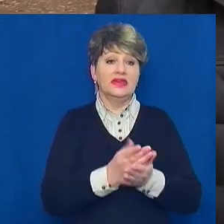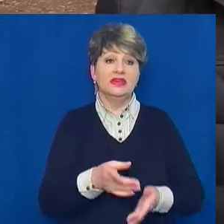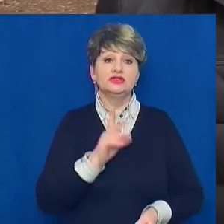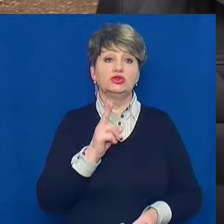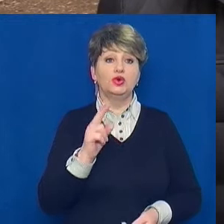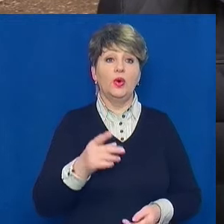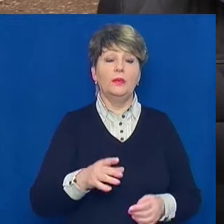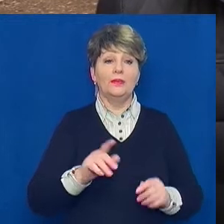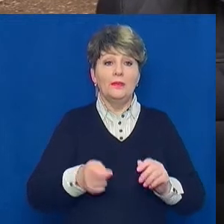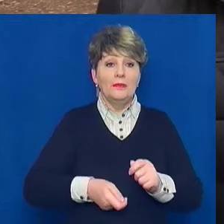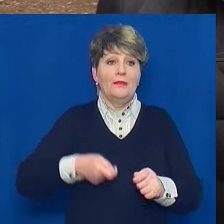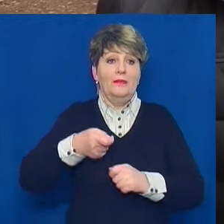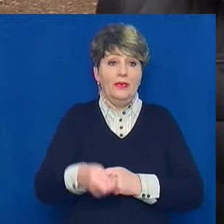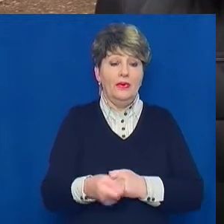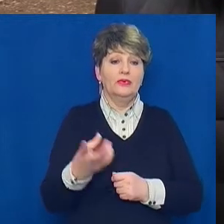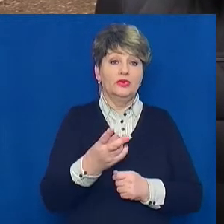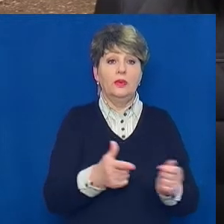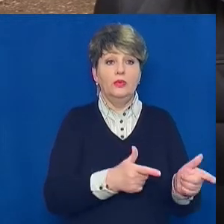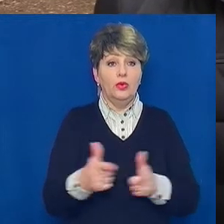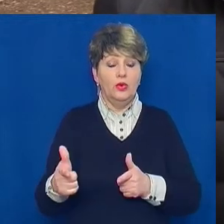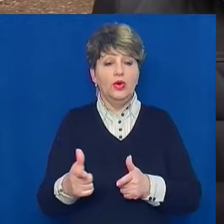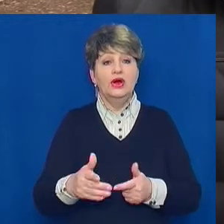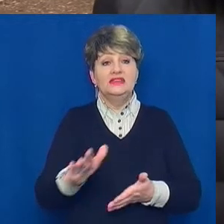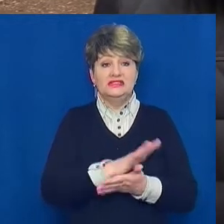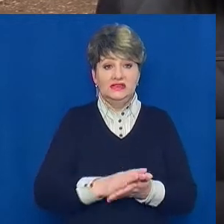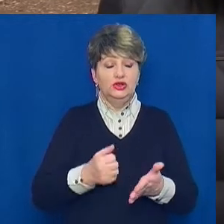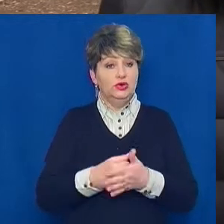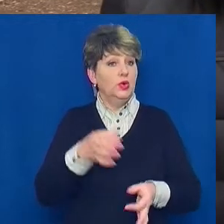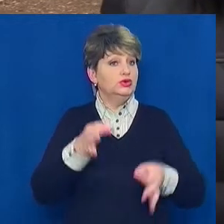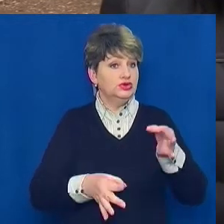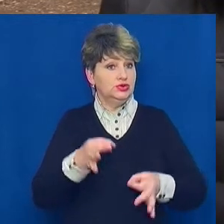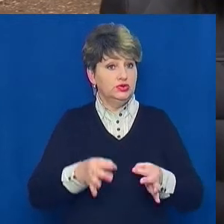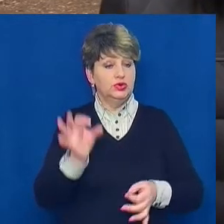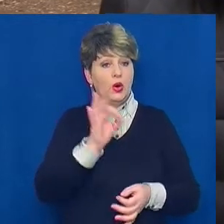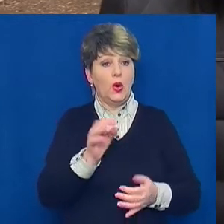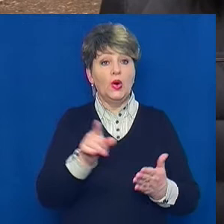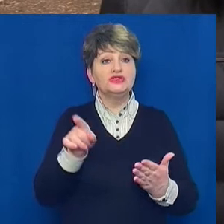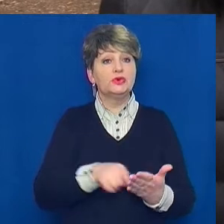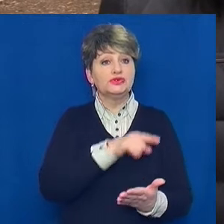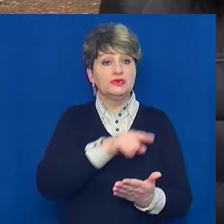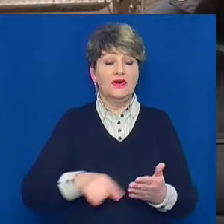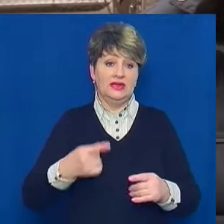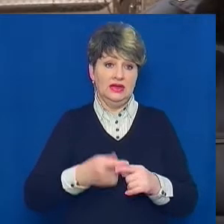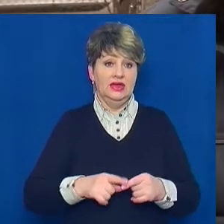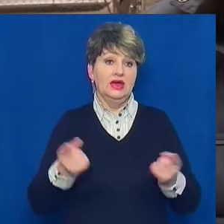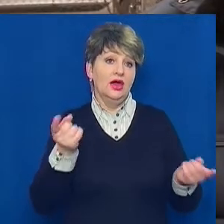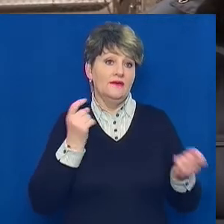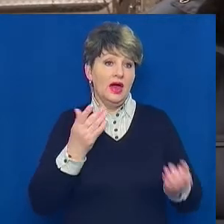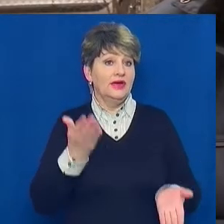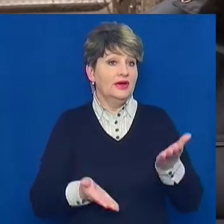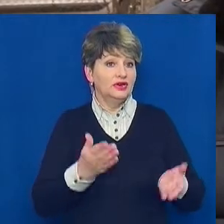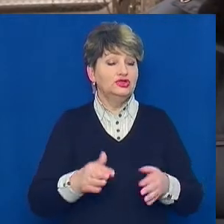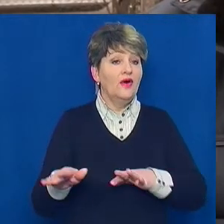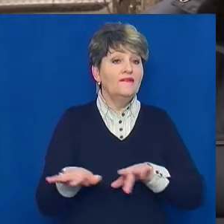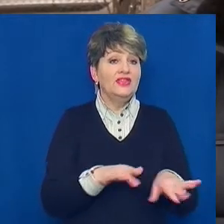Потрібно готувати і подавати позов до суду для спростування цієї інформації. Якщо в діях